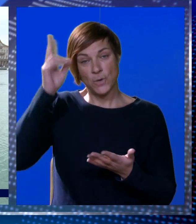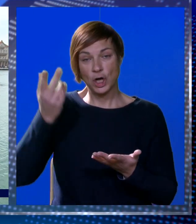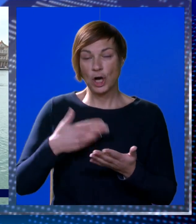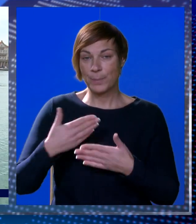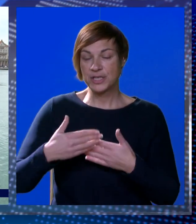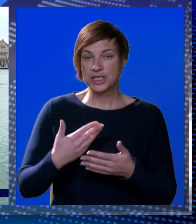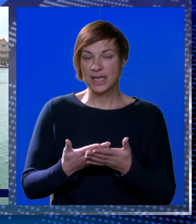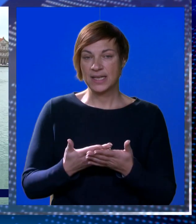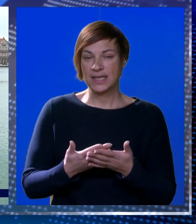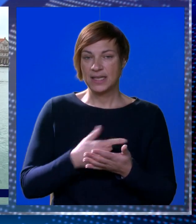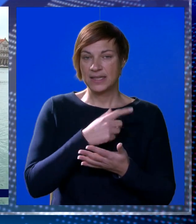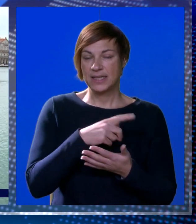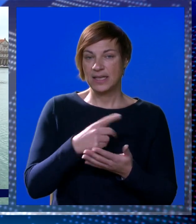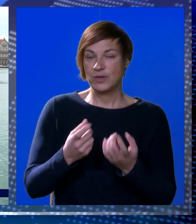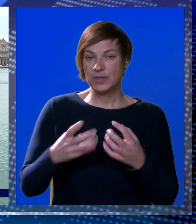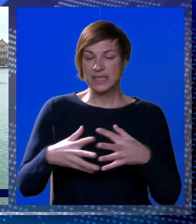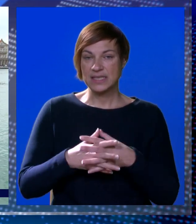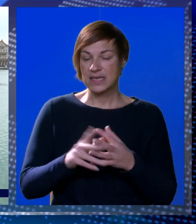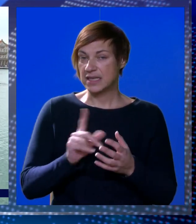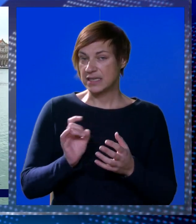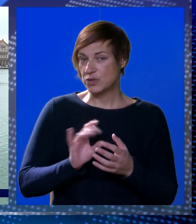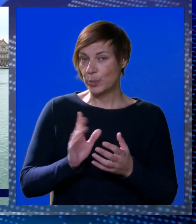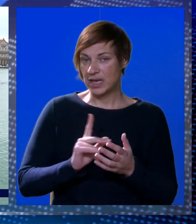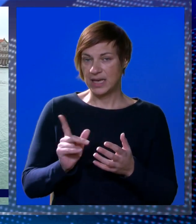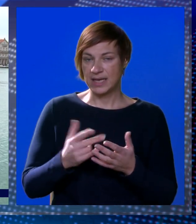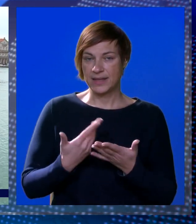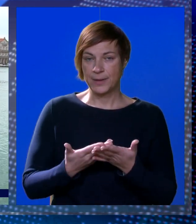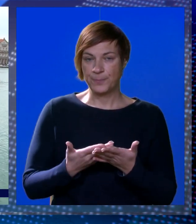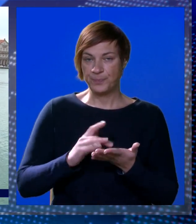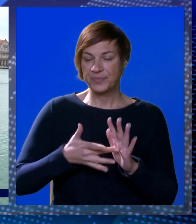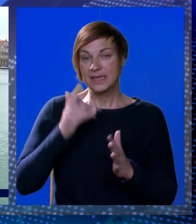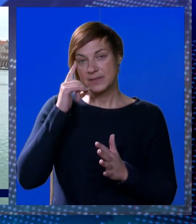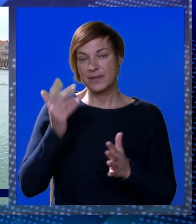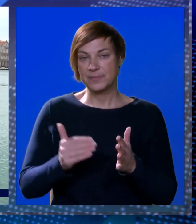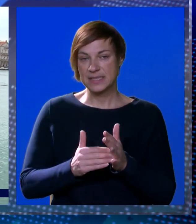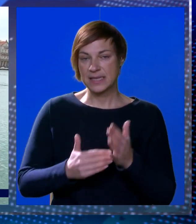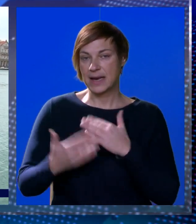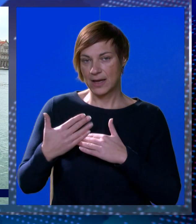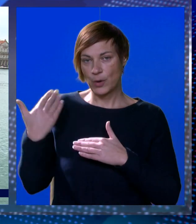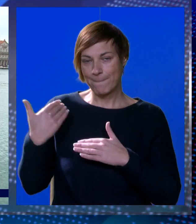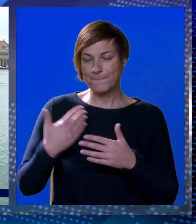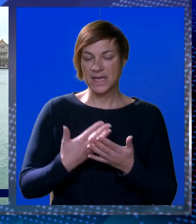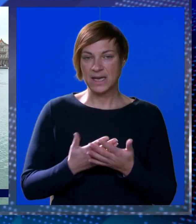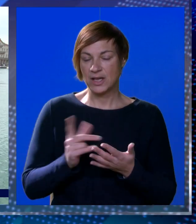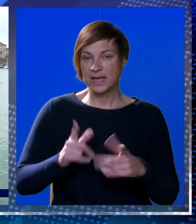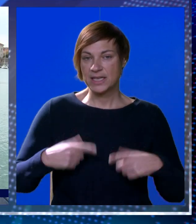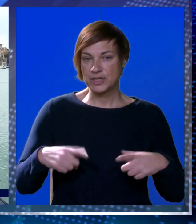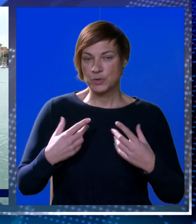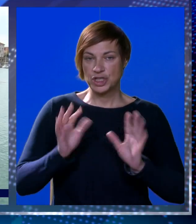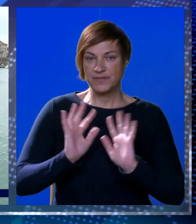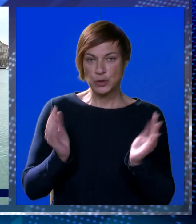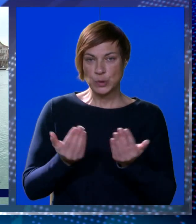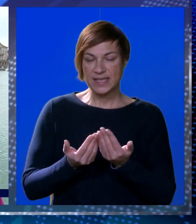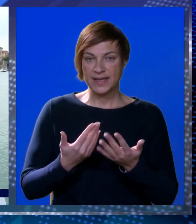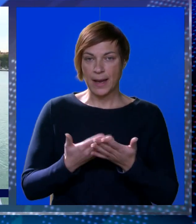moglo prije. Ti ljudi vjerovatno iz grada nisu bili nigdje. Jer oni sve mislije treba biti kako je nekad bila. Nećemo